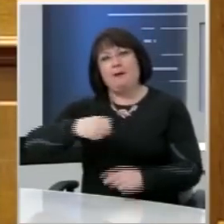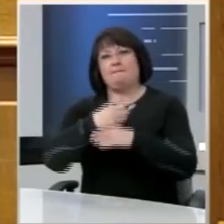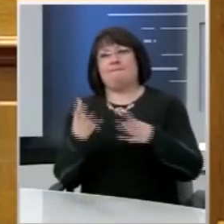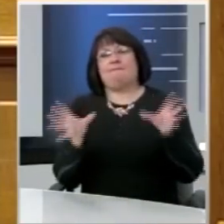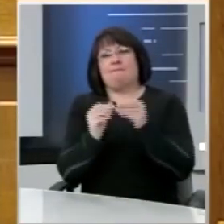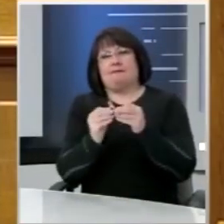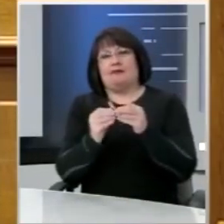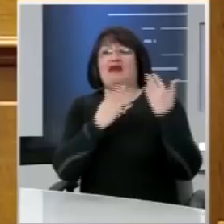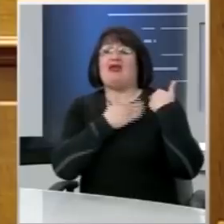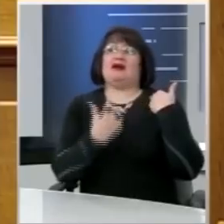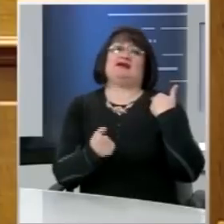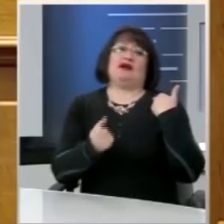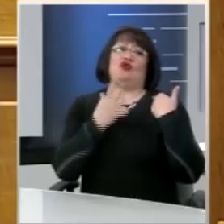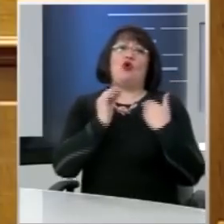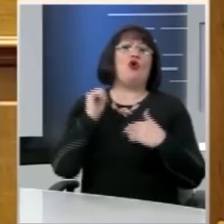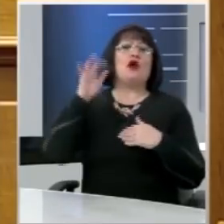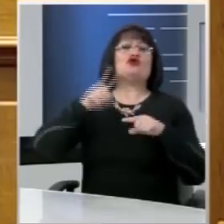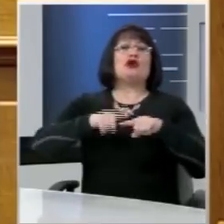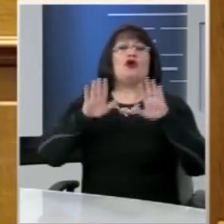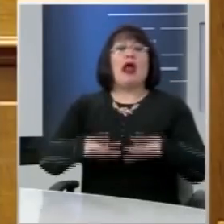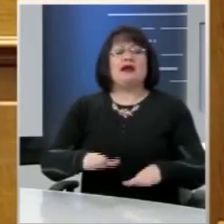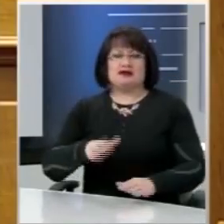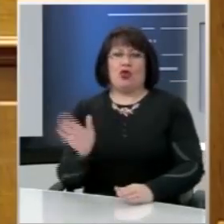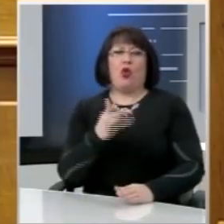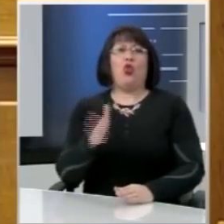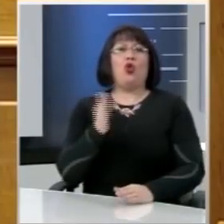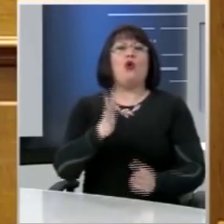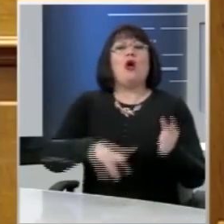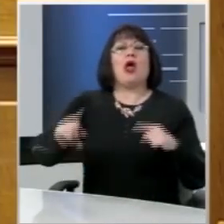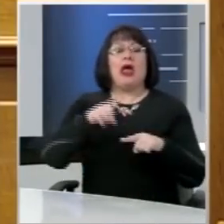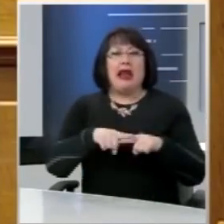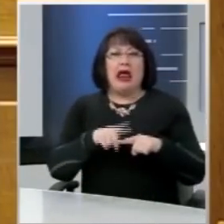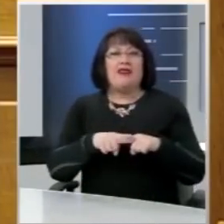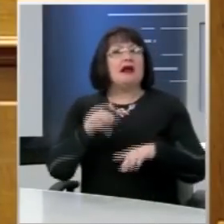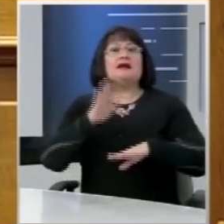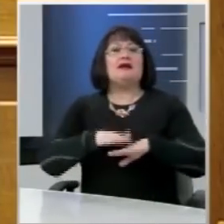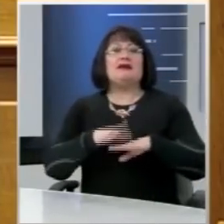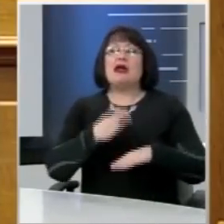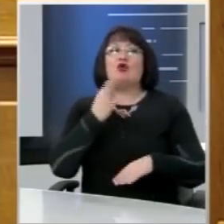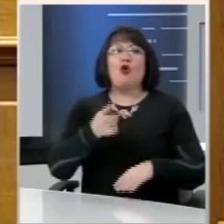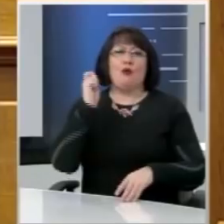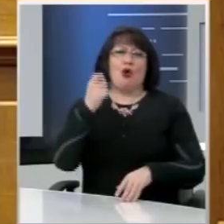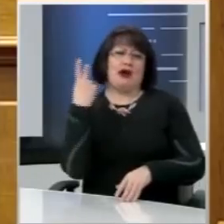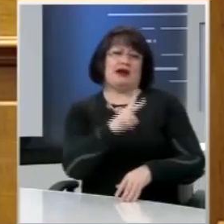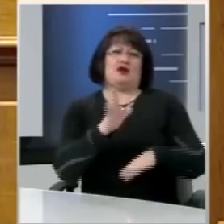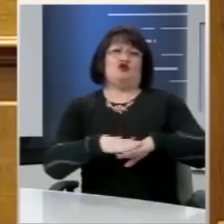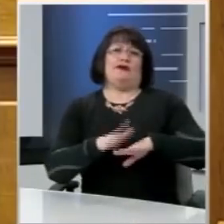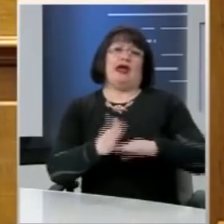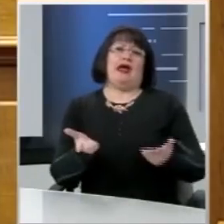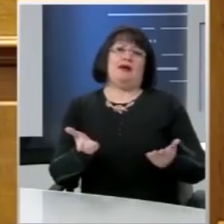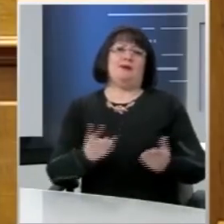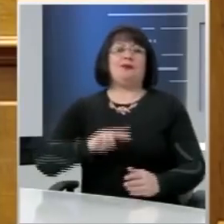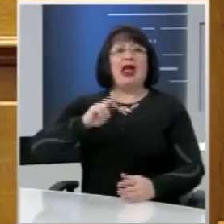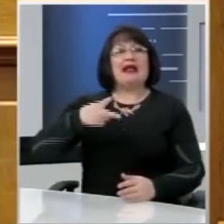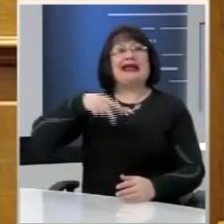γεγονός ότι αυτοί οι άνθρωποι διώχτηκαν από τη χώρα μας εξαιτίας της πολιτικής σας, του